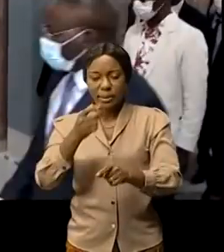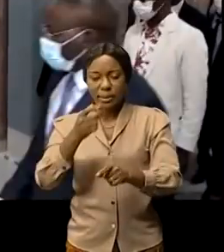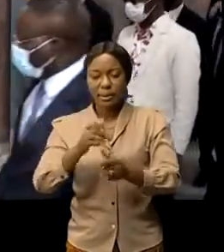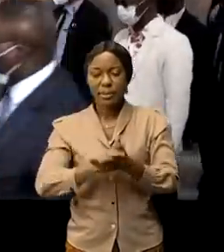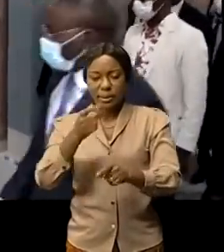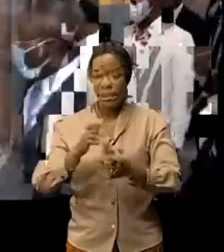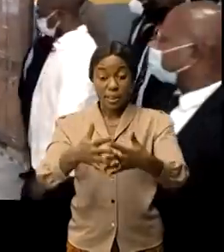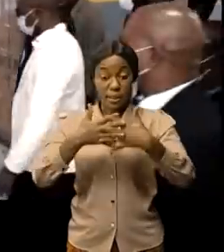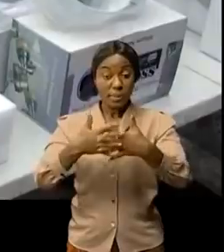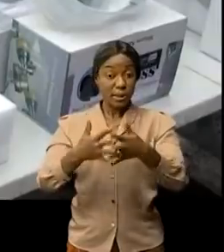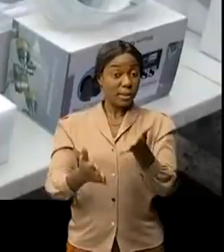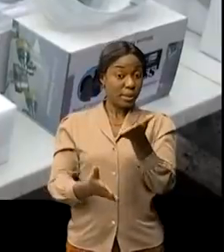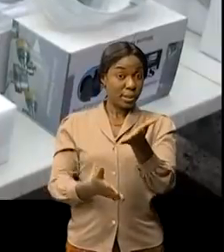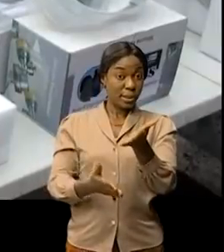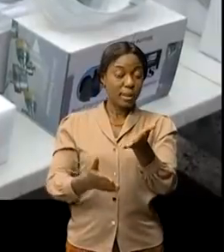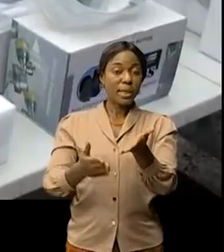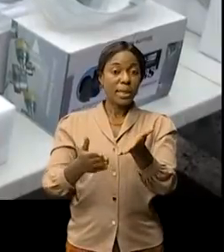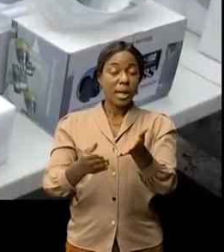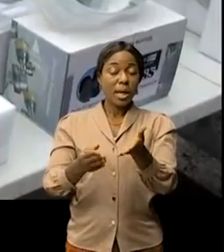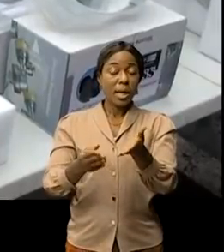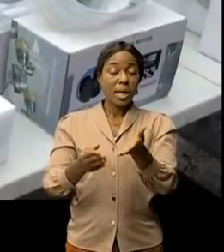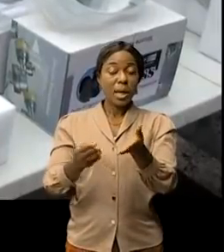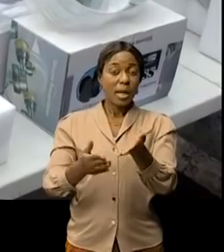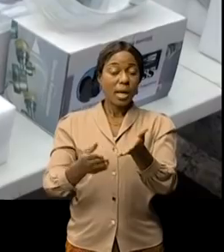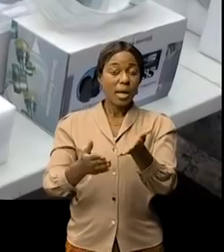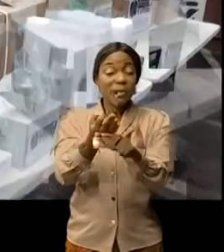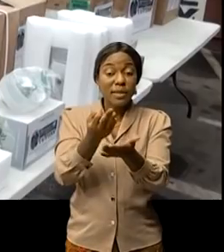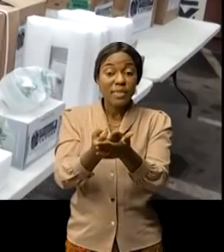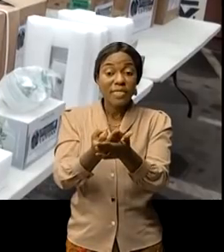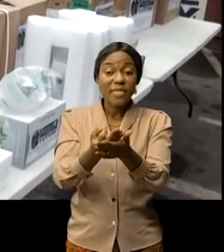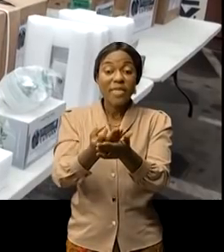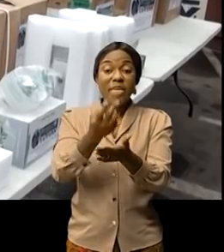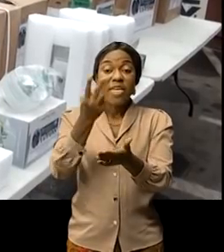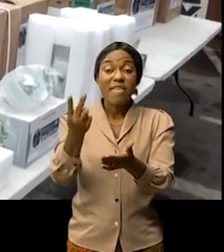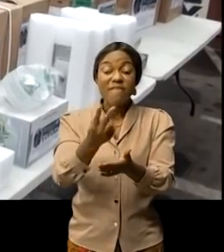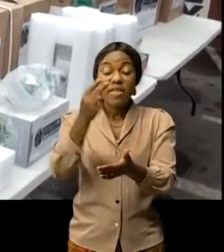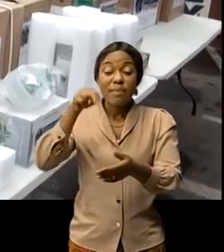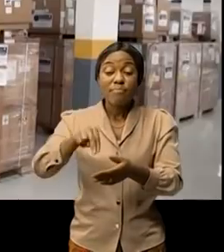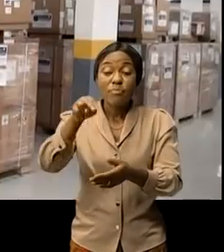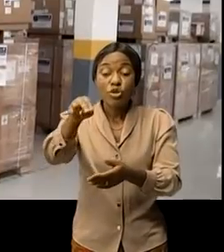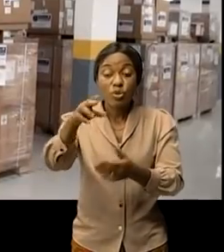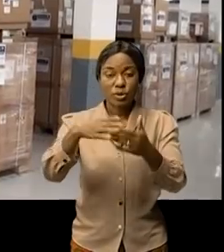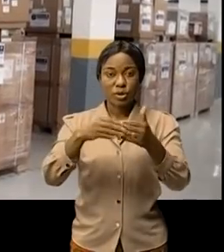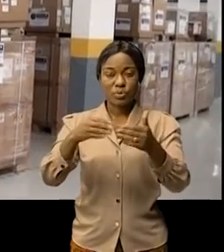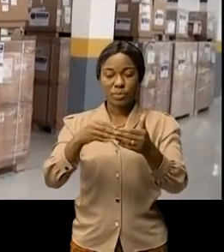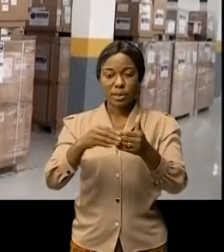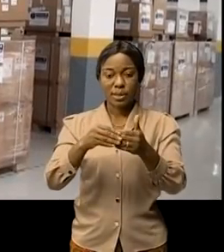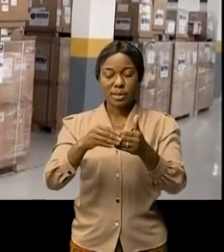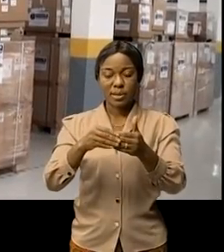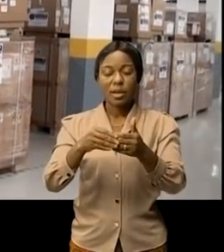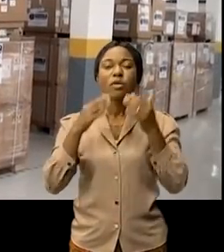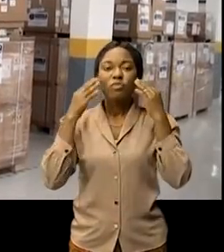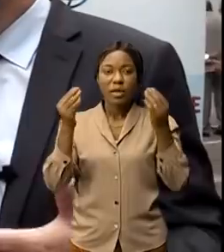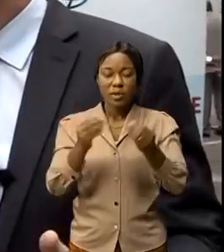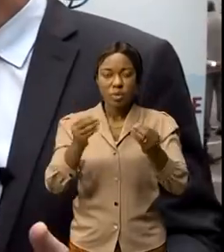équipements équivaut à 20 millions de dollars américains et c'est dans le but d'améliorer la couverture universelle de la santé en